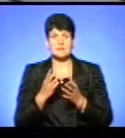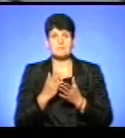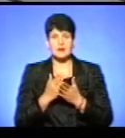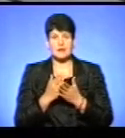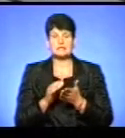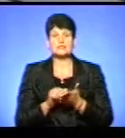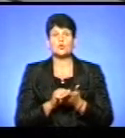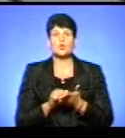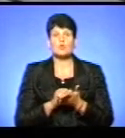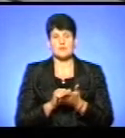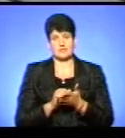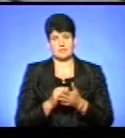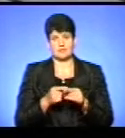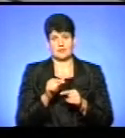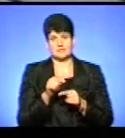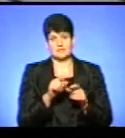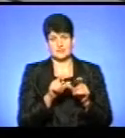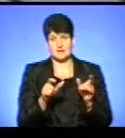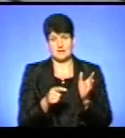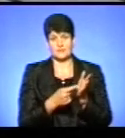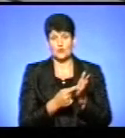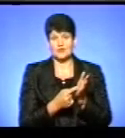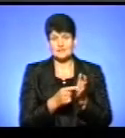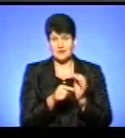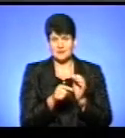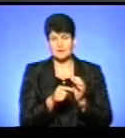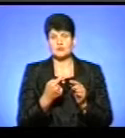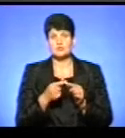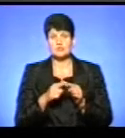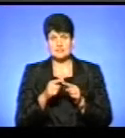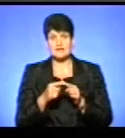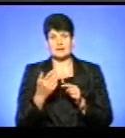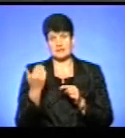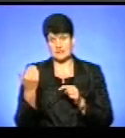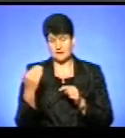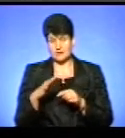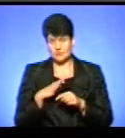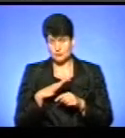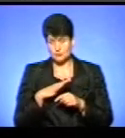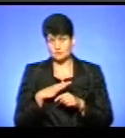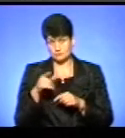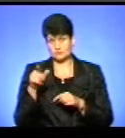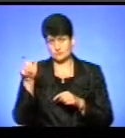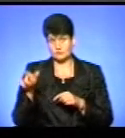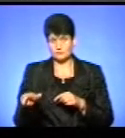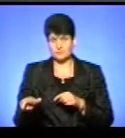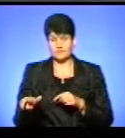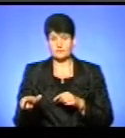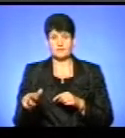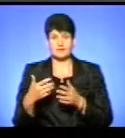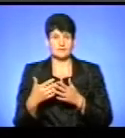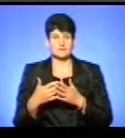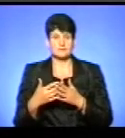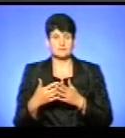відповідні якісь документи на неї і довести, що це дійсно в споруду перебувало власне цієї чи іншої людини. Тому що може,